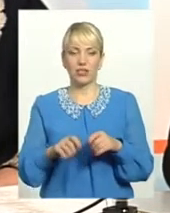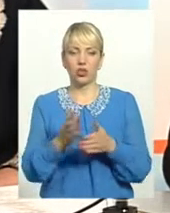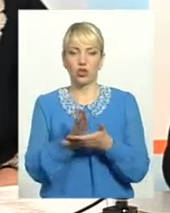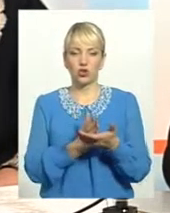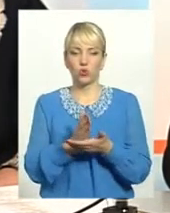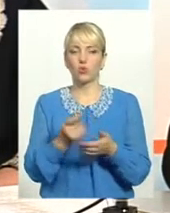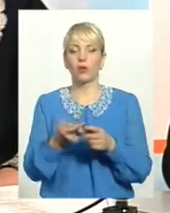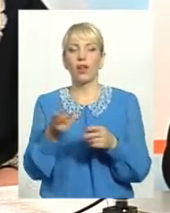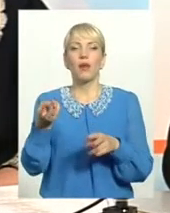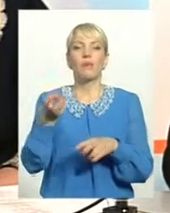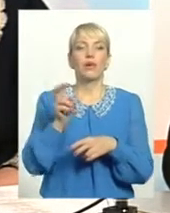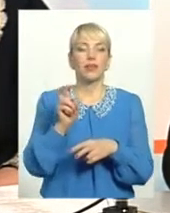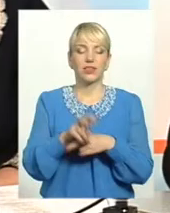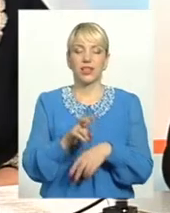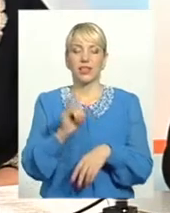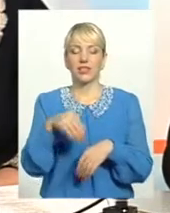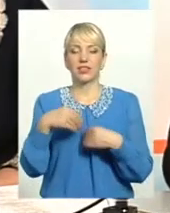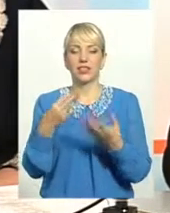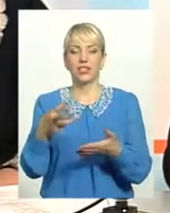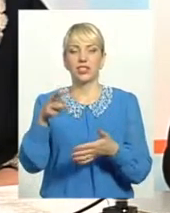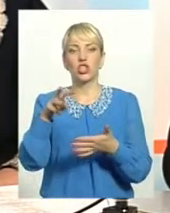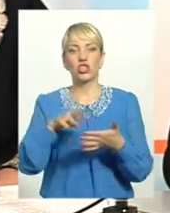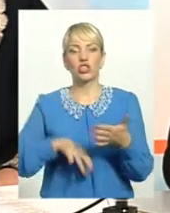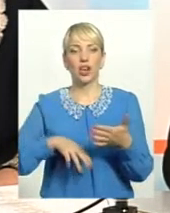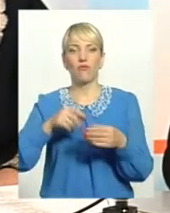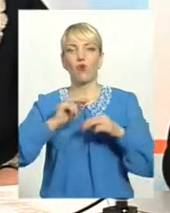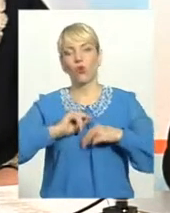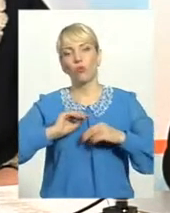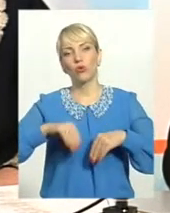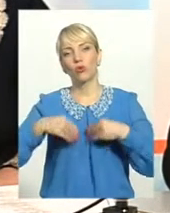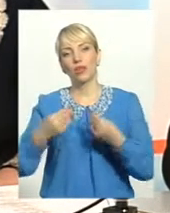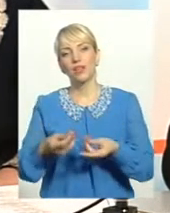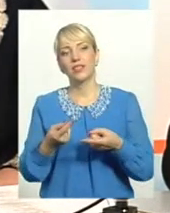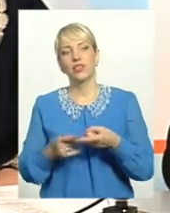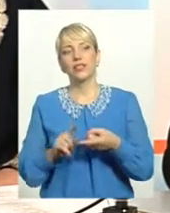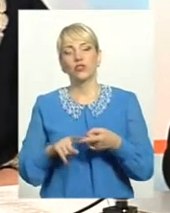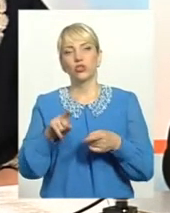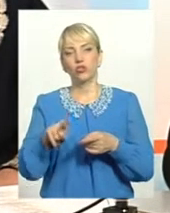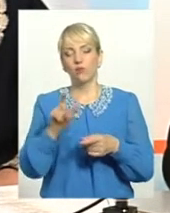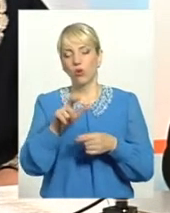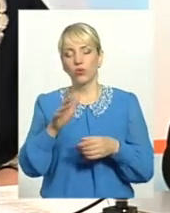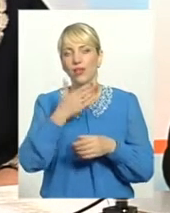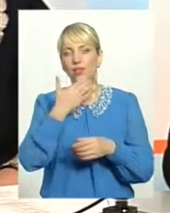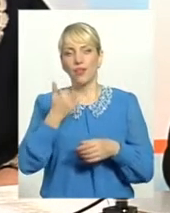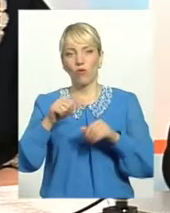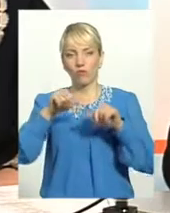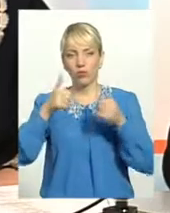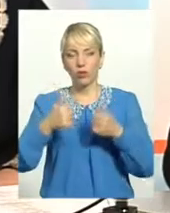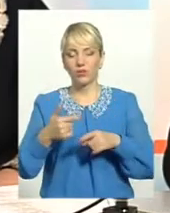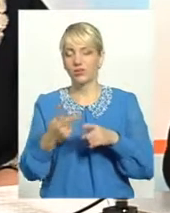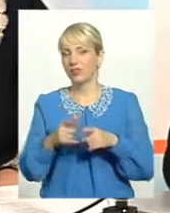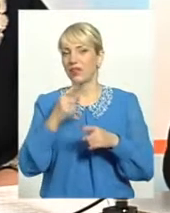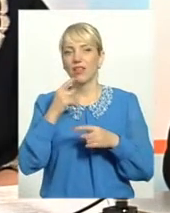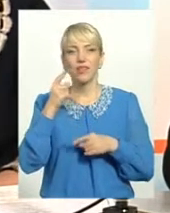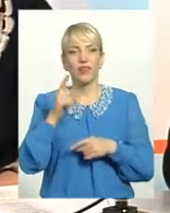праці прийде і дасть штрафи тому роботодавцю за те, що там люди оформлені, ми далеко так не підемо. З врахуванням того, що ви